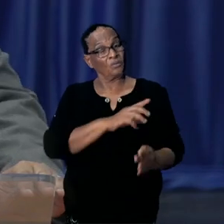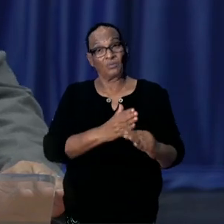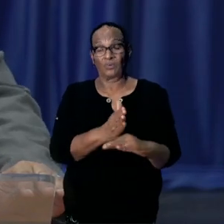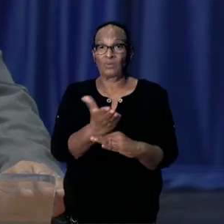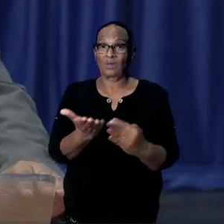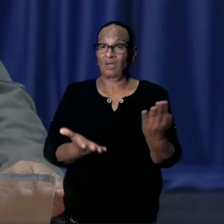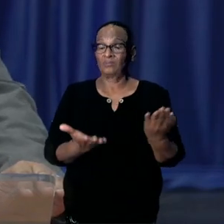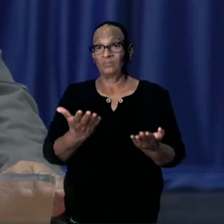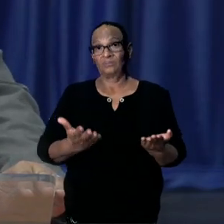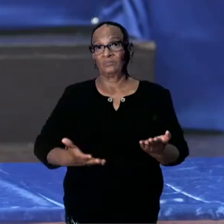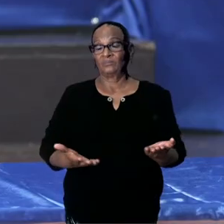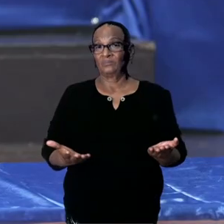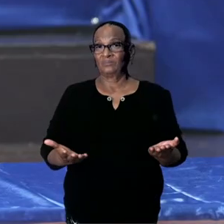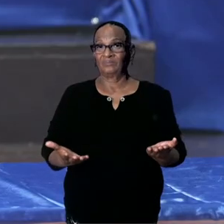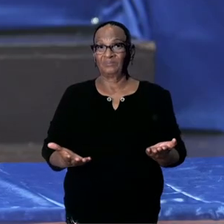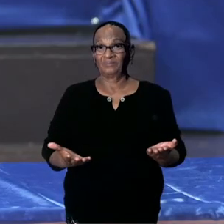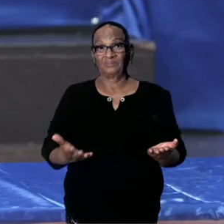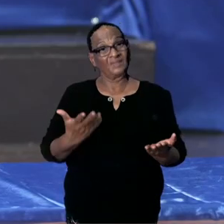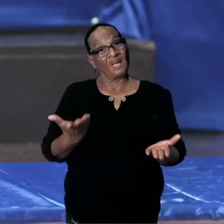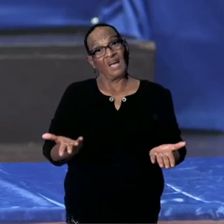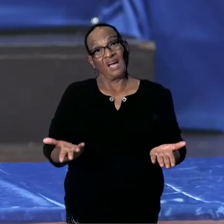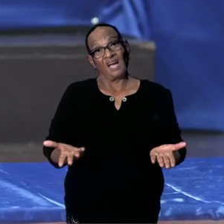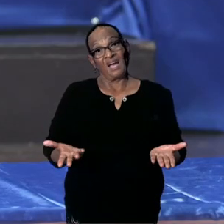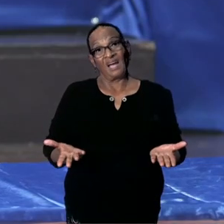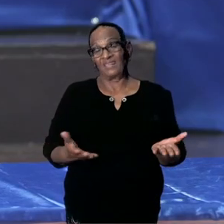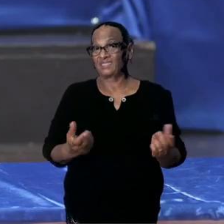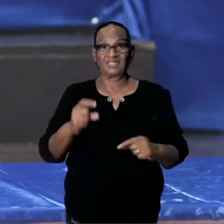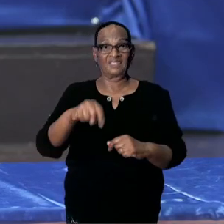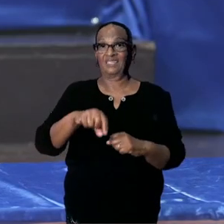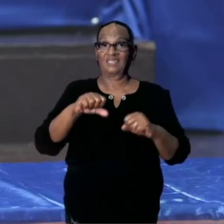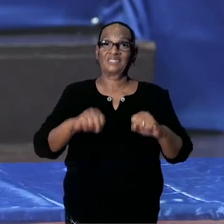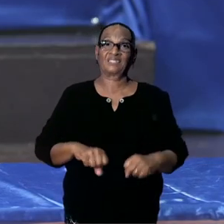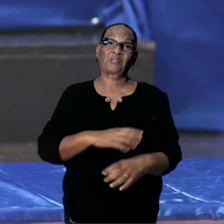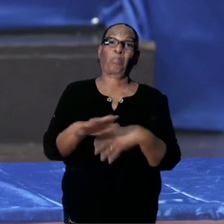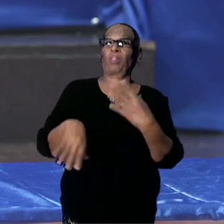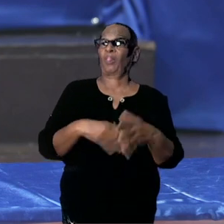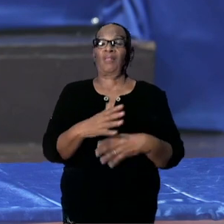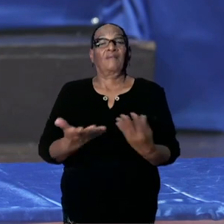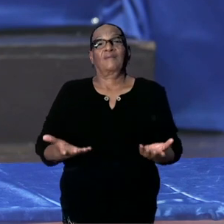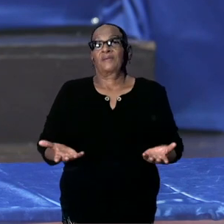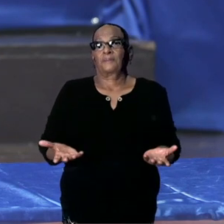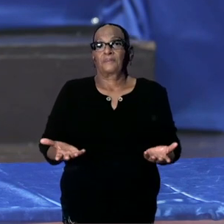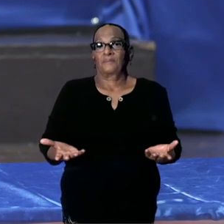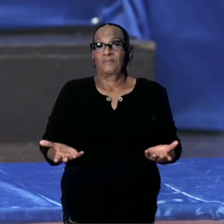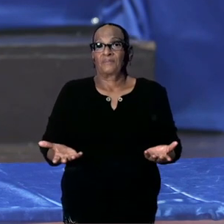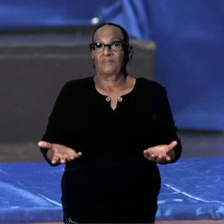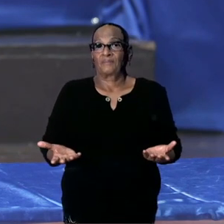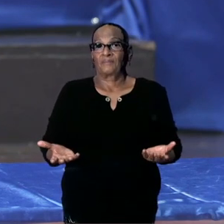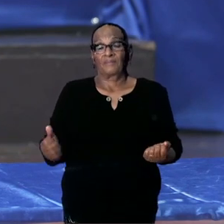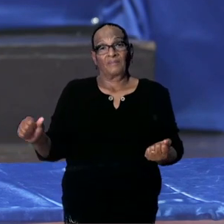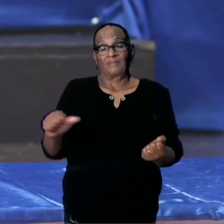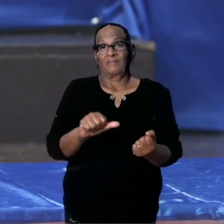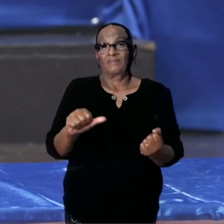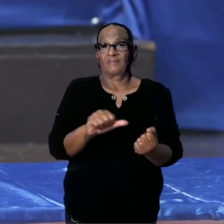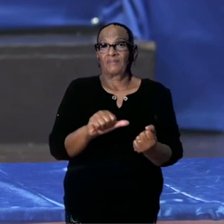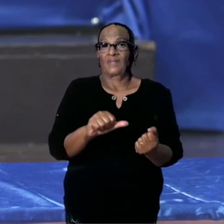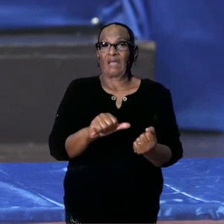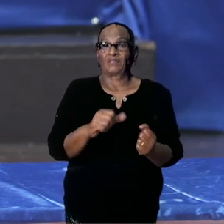Ja. Anders blijven we maar in de cirkel draaien. En we hebben ook andere bezigheden. Dus